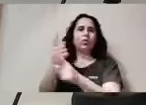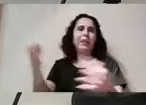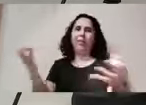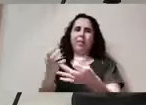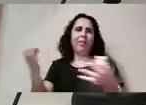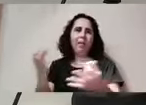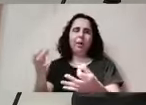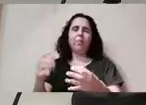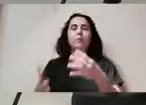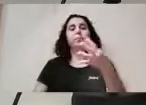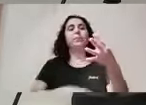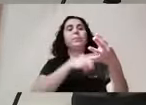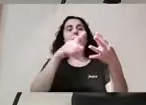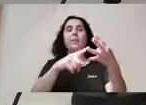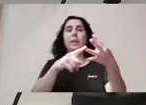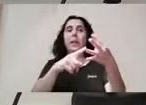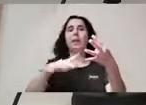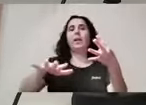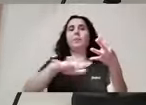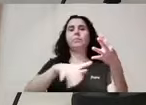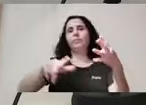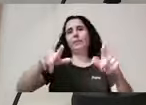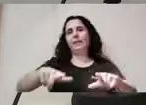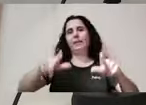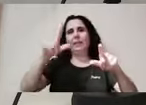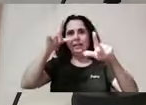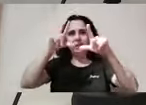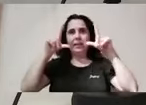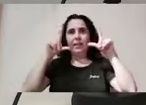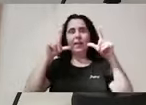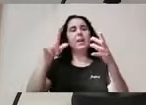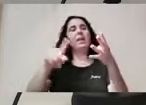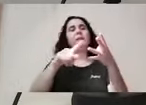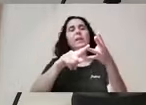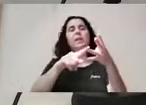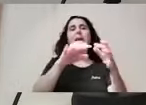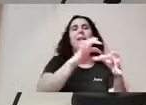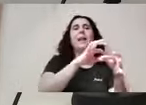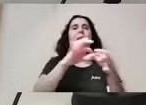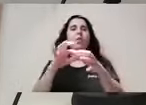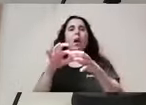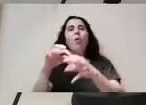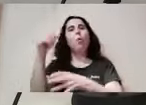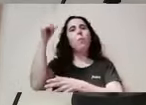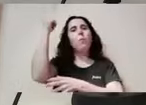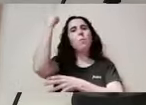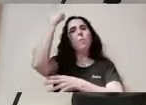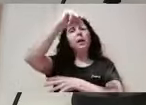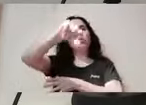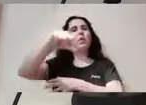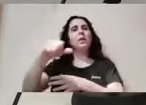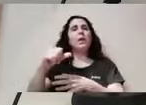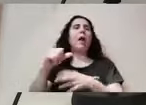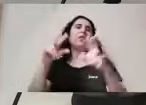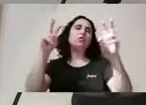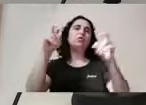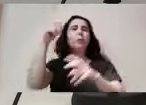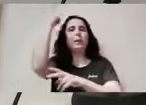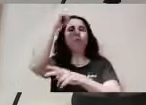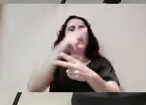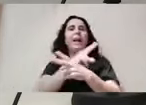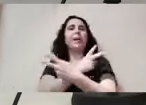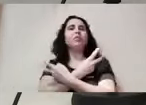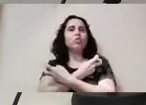la tercera escena es centra en la masculinitat tòxica, on hi ha